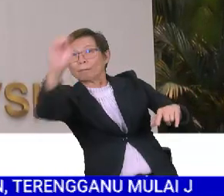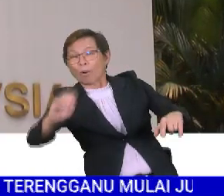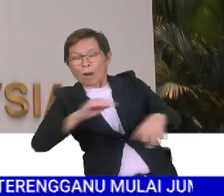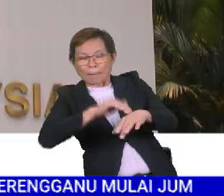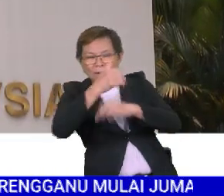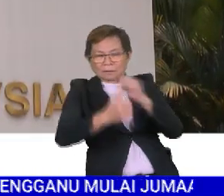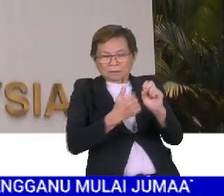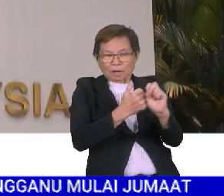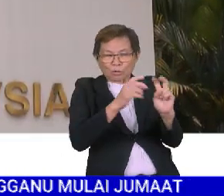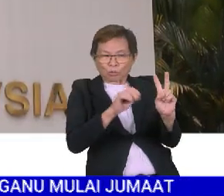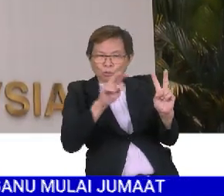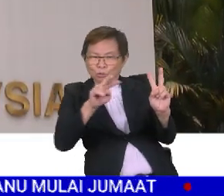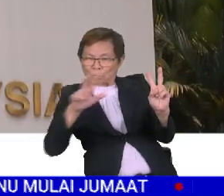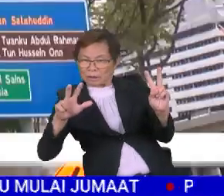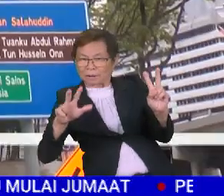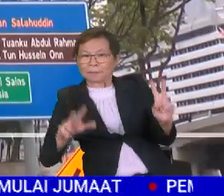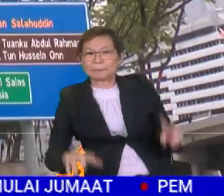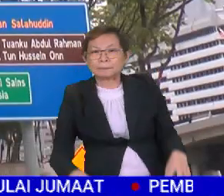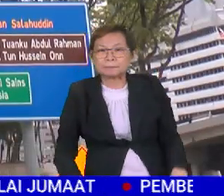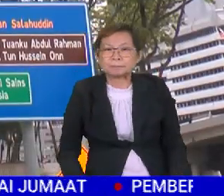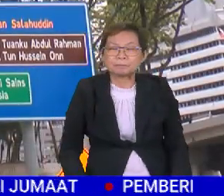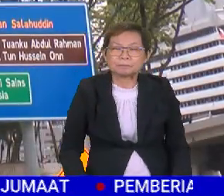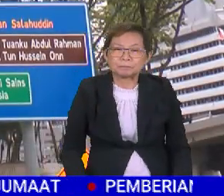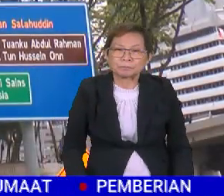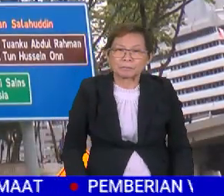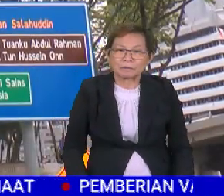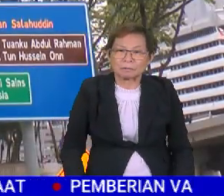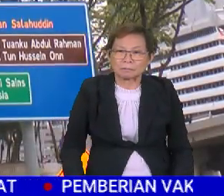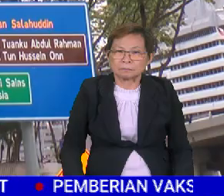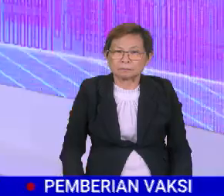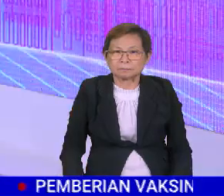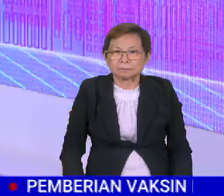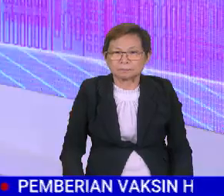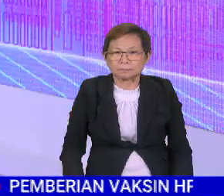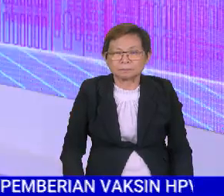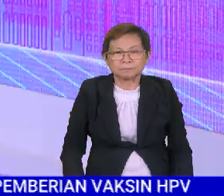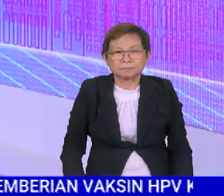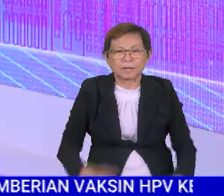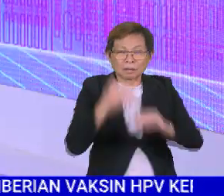kerana